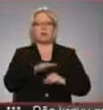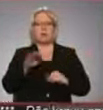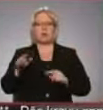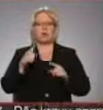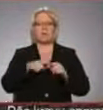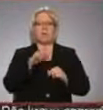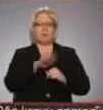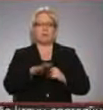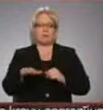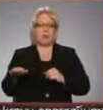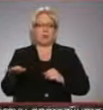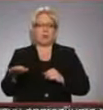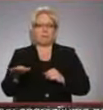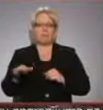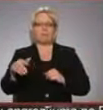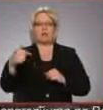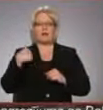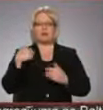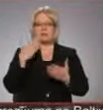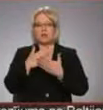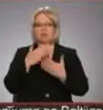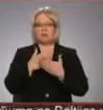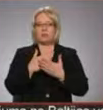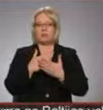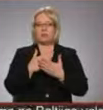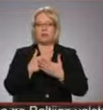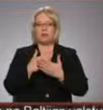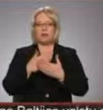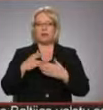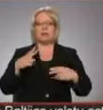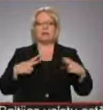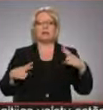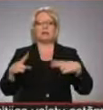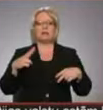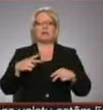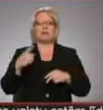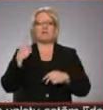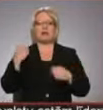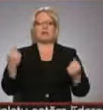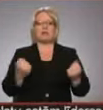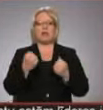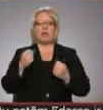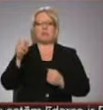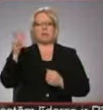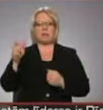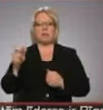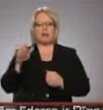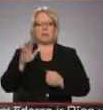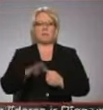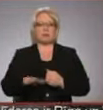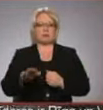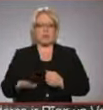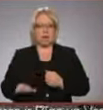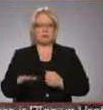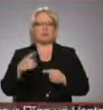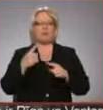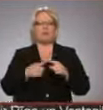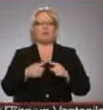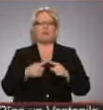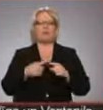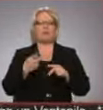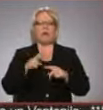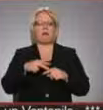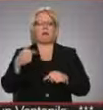mazbērniem. Es tā kā esmu institūta viena darbinieka mazbērns. Un, jā, tā kā es